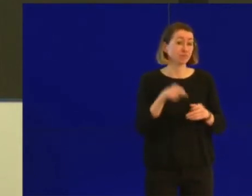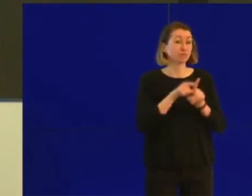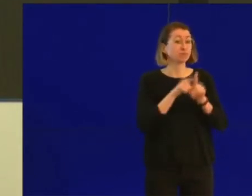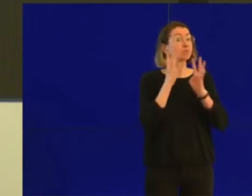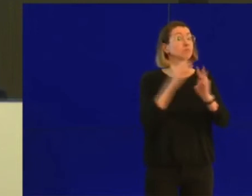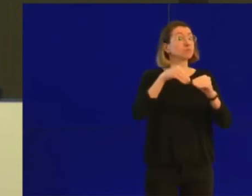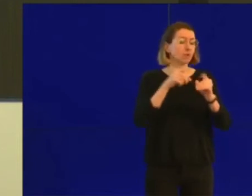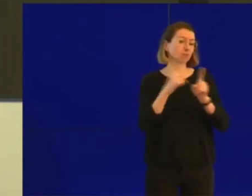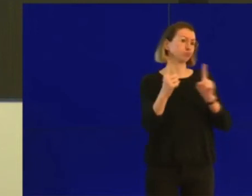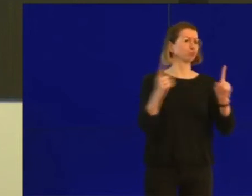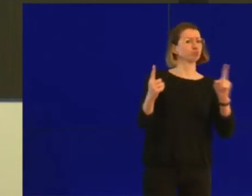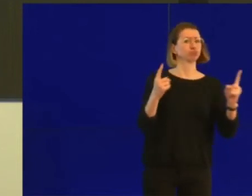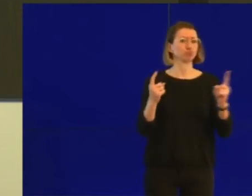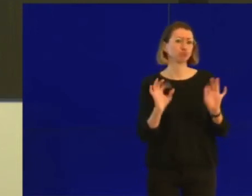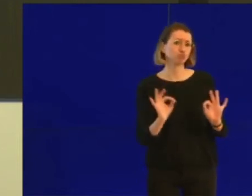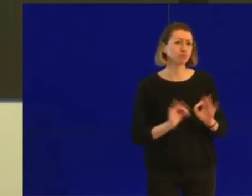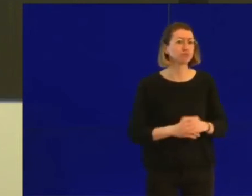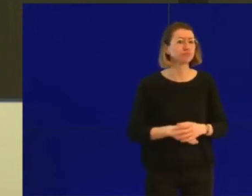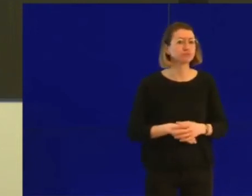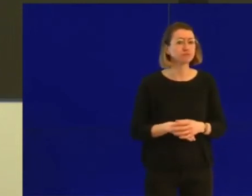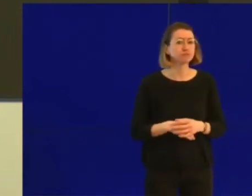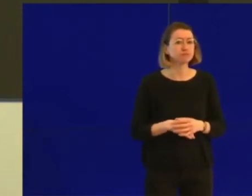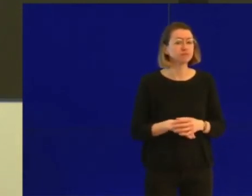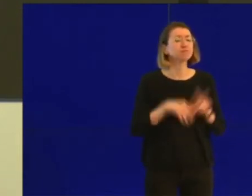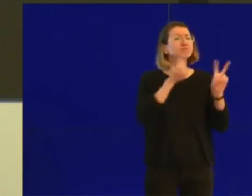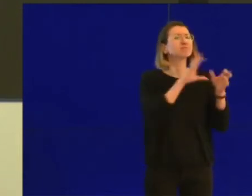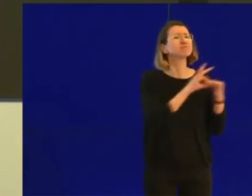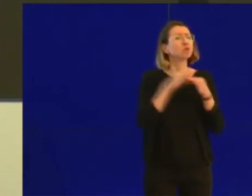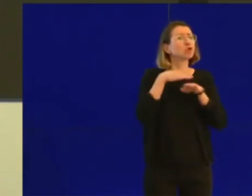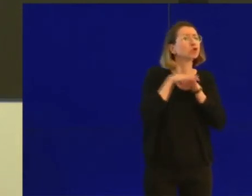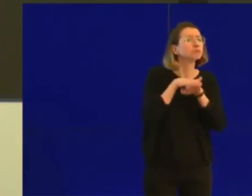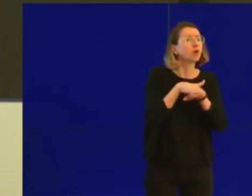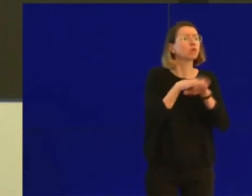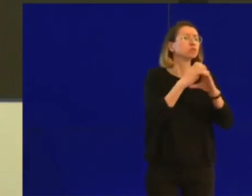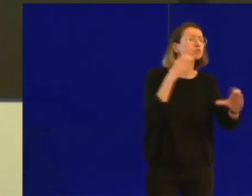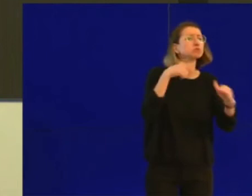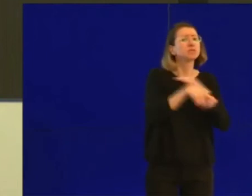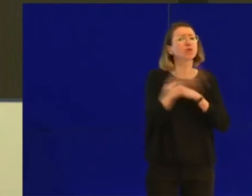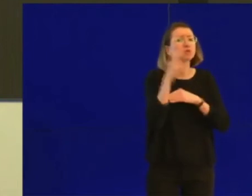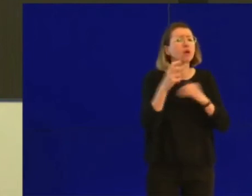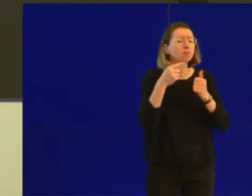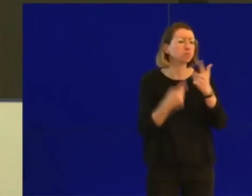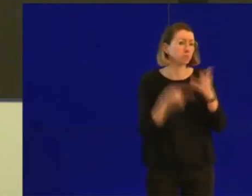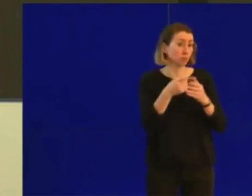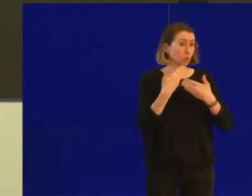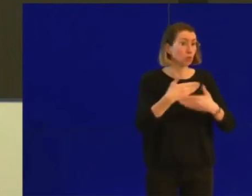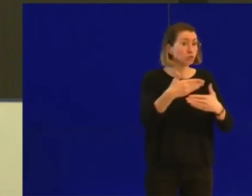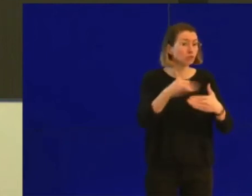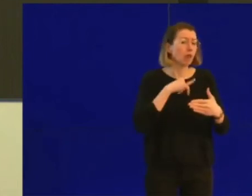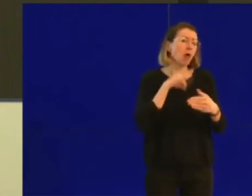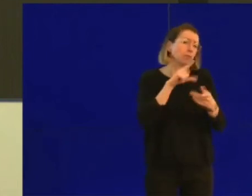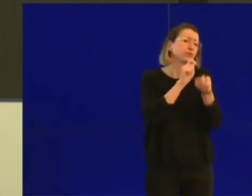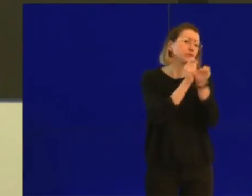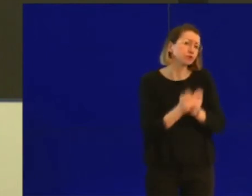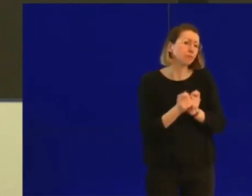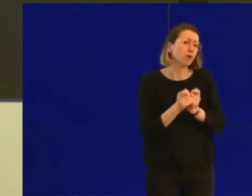Pour ce qui des transports publics par exemple, ils sont toujours opérationnels, ils sont peut-être adaptés légèrement, ce qui est normal, mais on vous demande